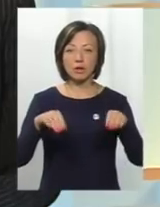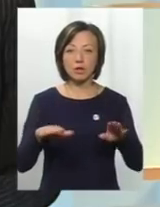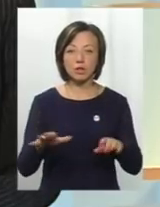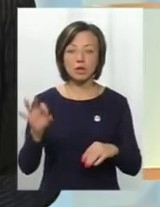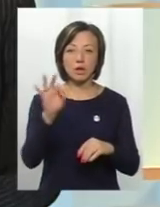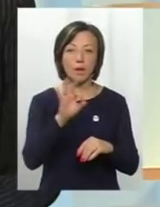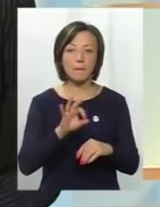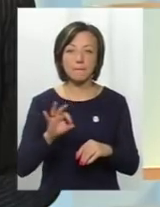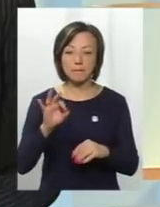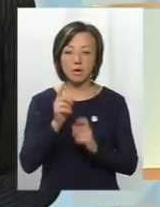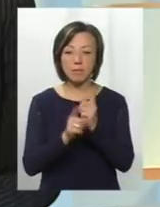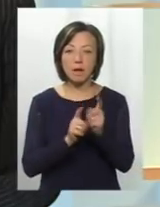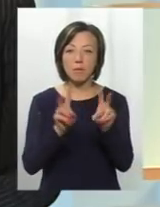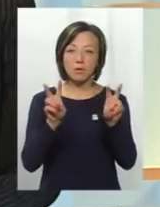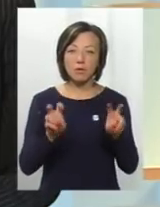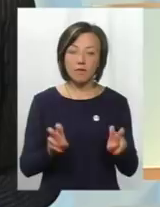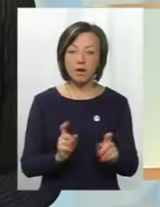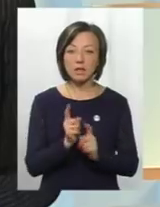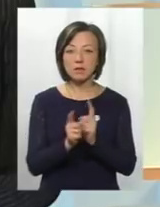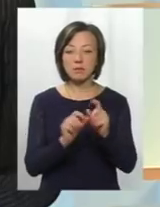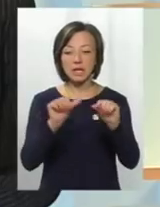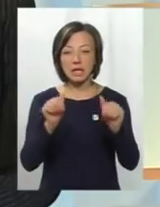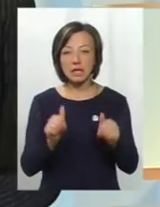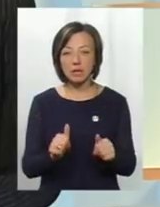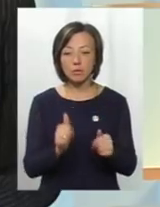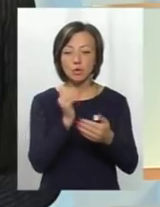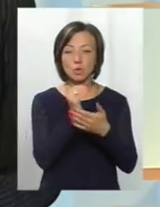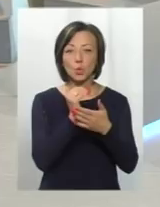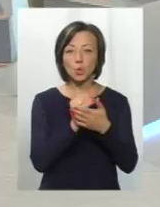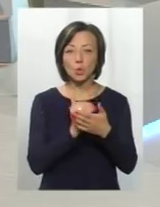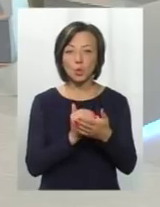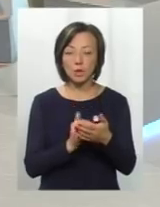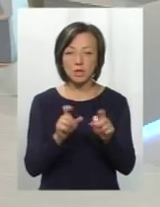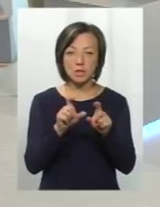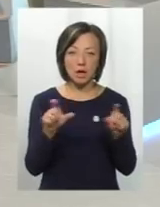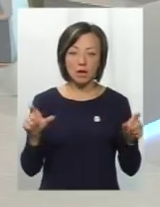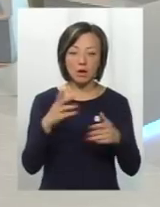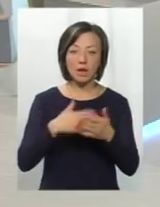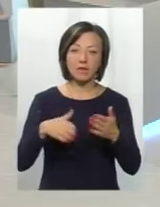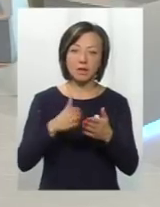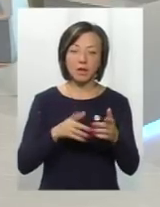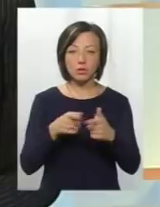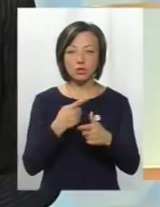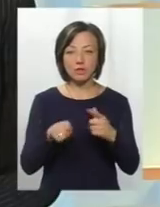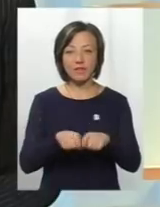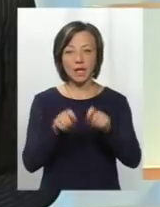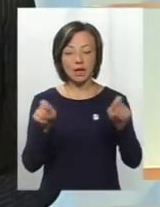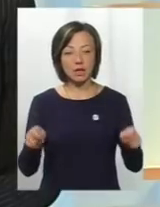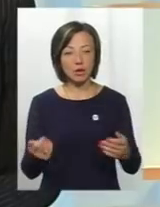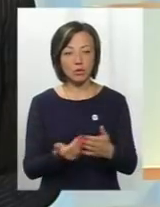переименування, зміни типу, структури навчальних заходів, ліквідації чи відкриття нових. Тому